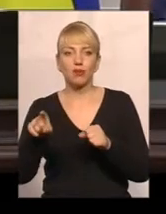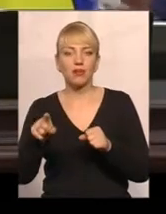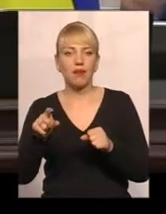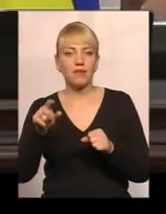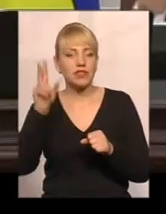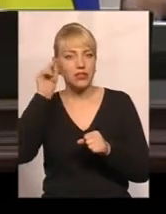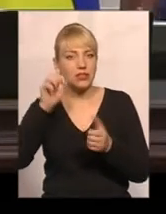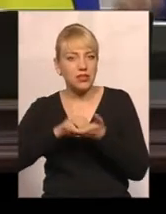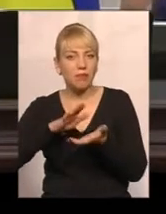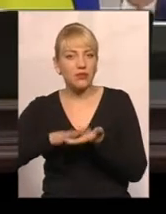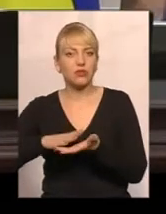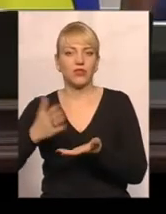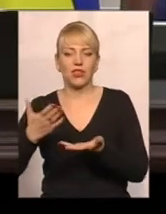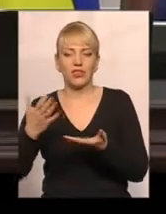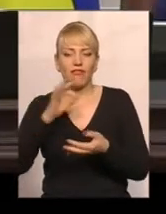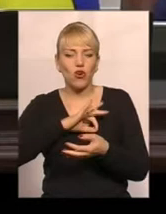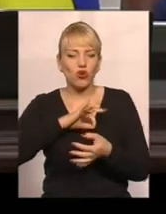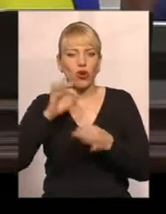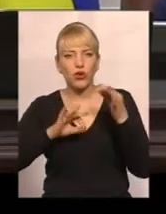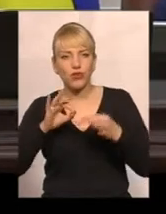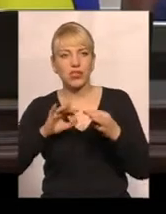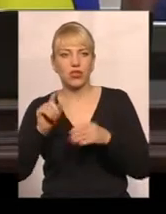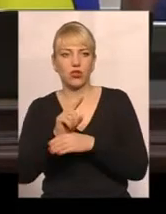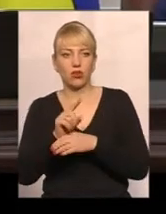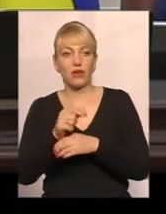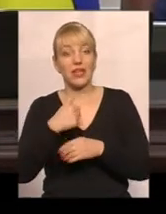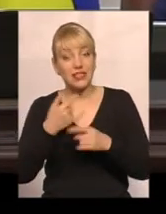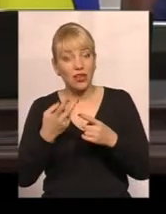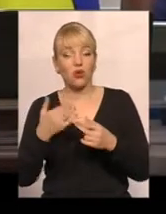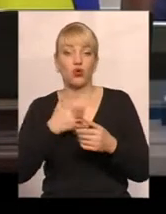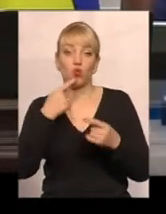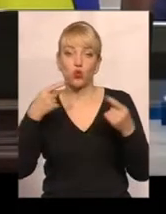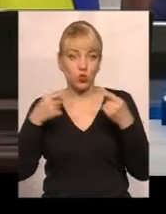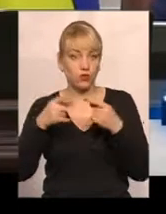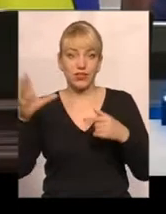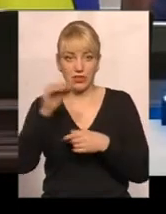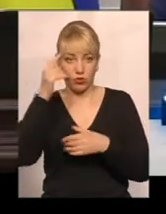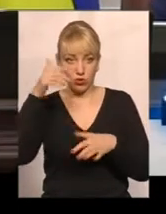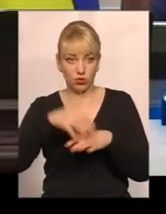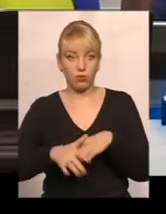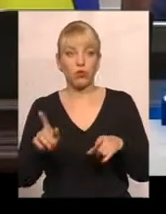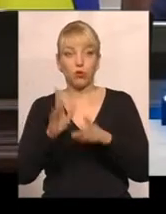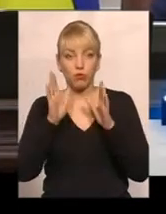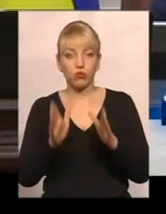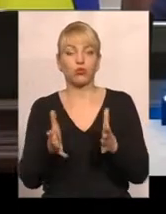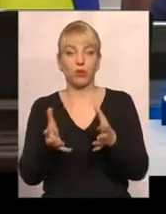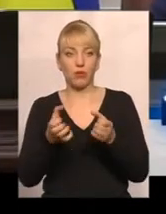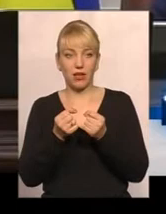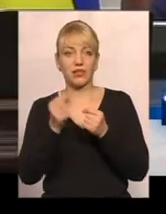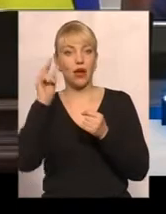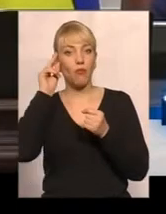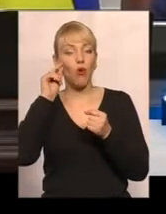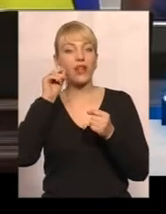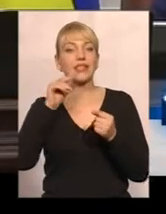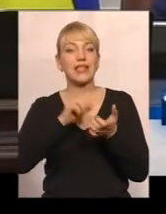цифри, використовувати якісь норми, коефіцієнти і все інше. От я хотів би це уточнення, щоб всі зрозуміли, що будуть брати показники